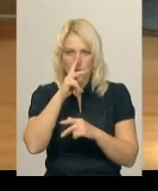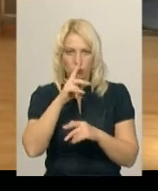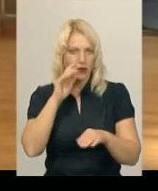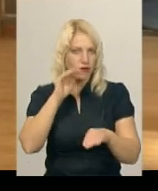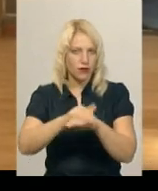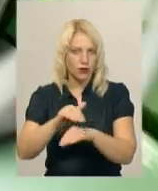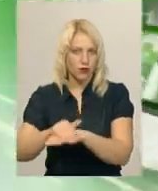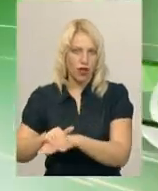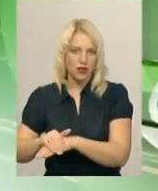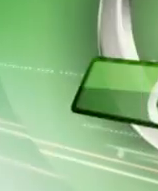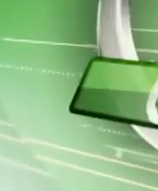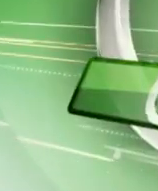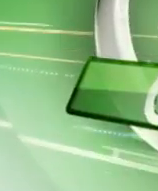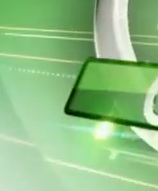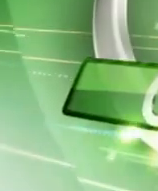«Поділяцентр».